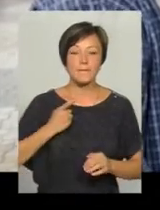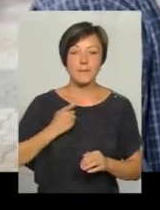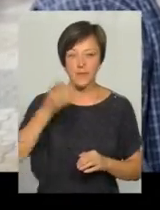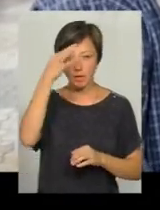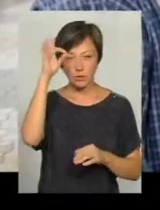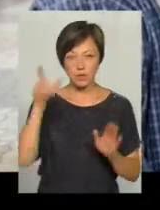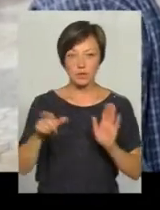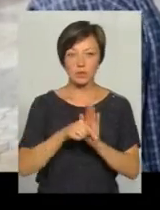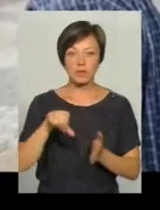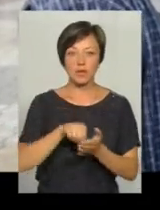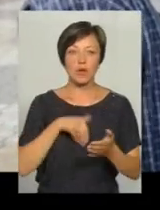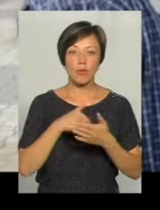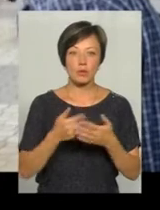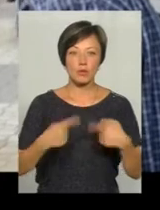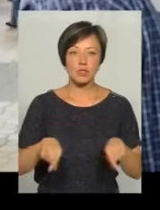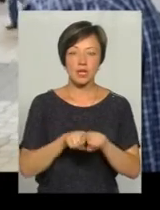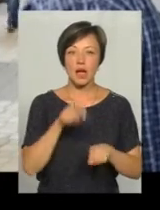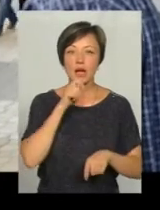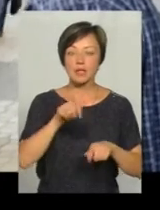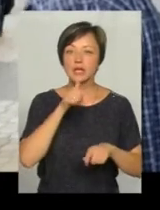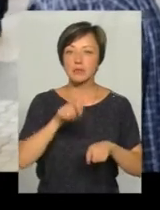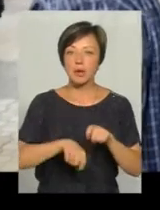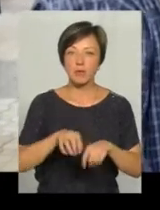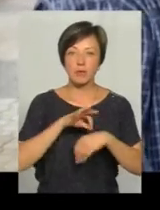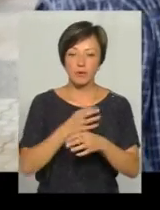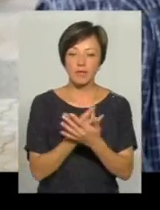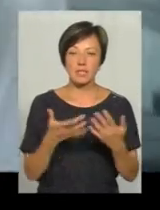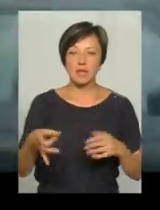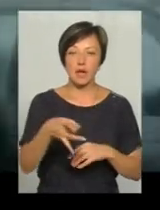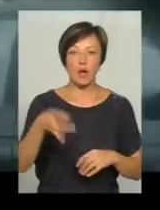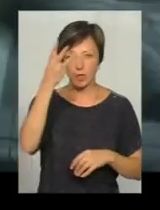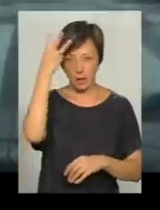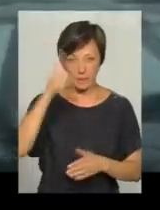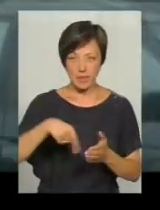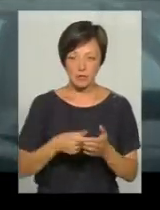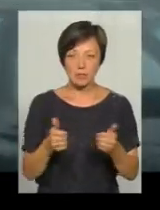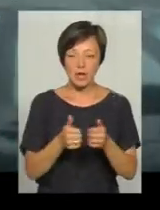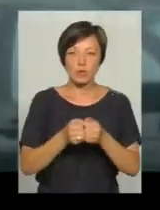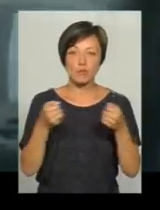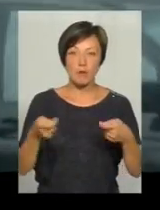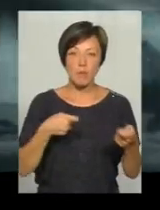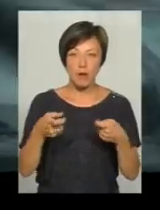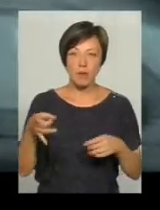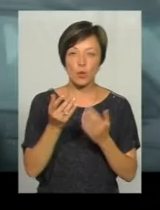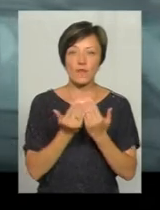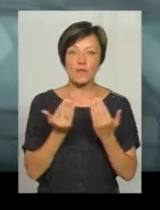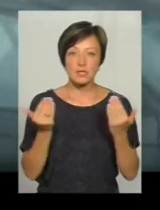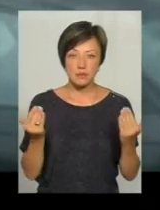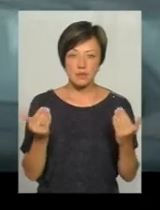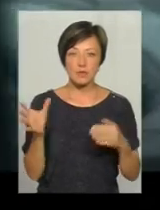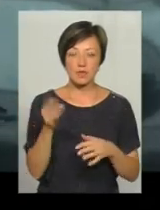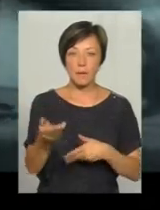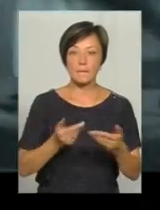із представниками громадської організації експеримент проводили у різних районах Хмельницького. Біля супермаркету у мікрорайоні виставка з усіх